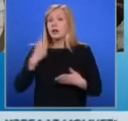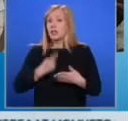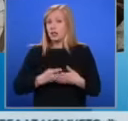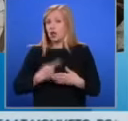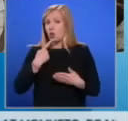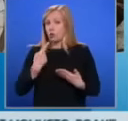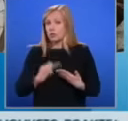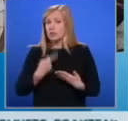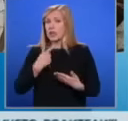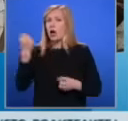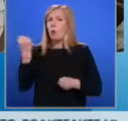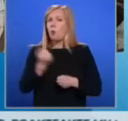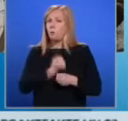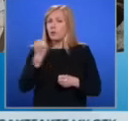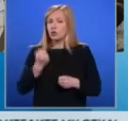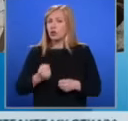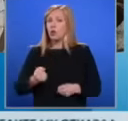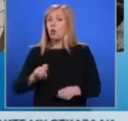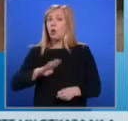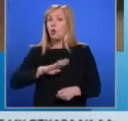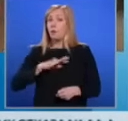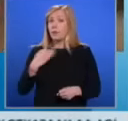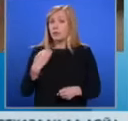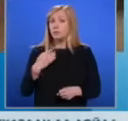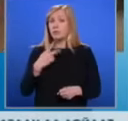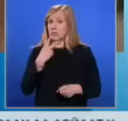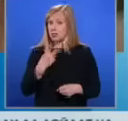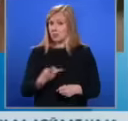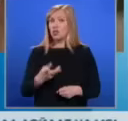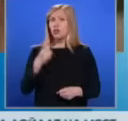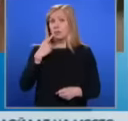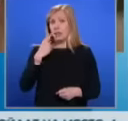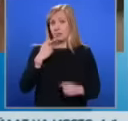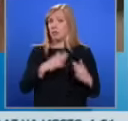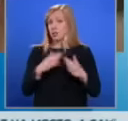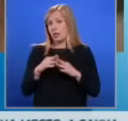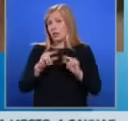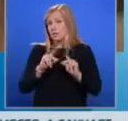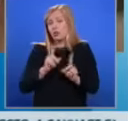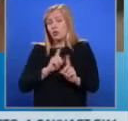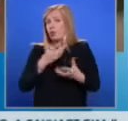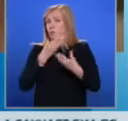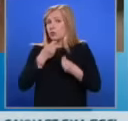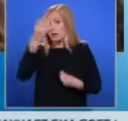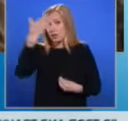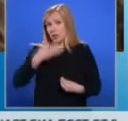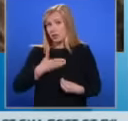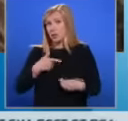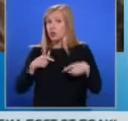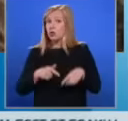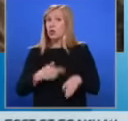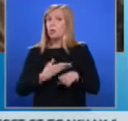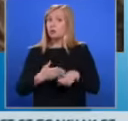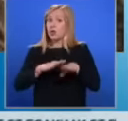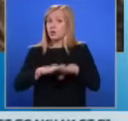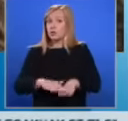убийство. Съседи казаха пред екипани, че са виждали младия мъж, но не го познават лично. Тук все още има полицейска кола.